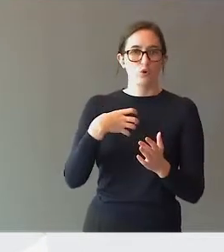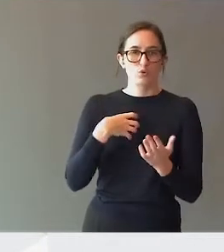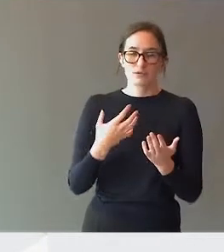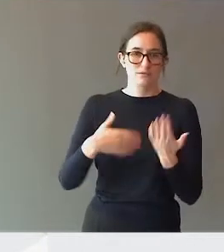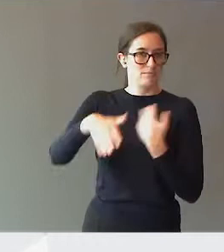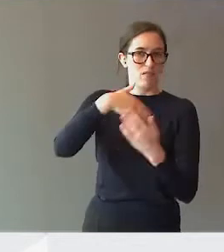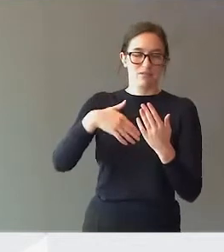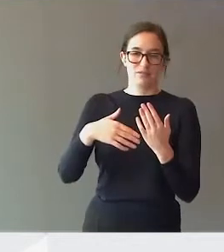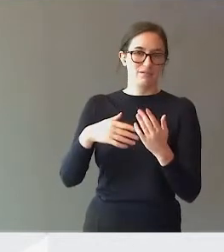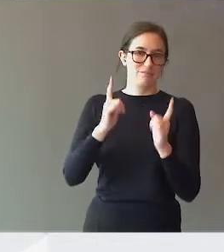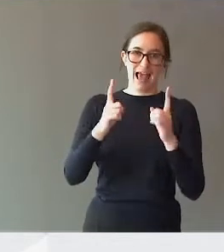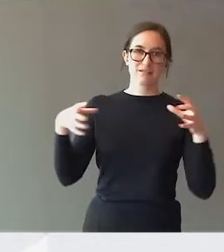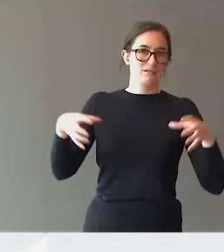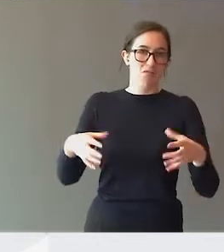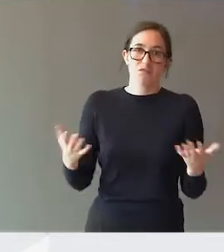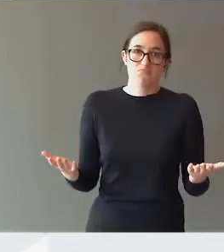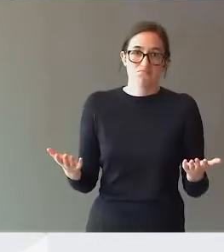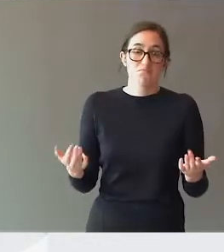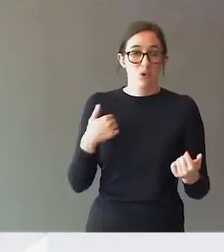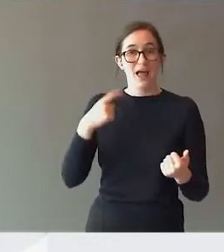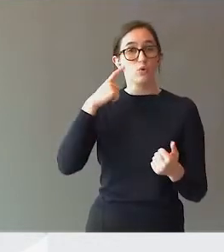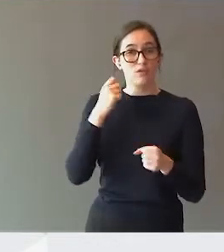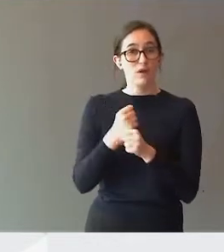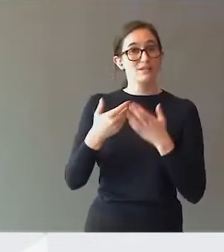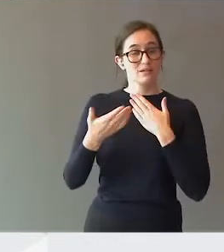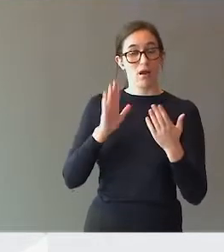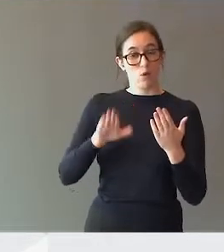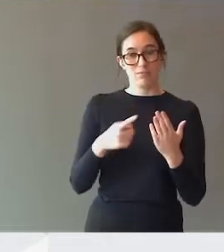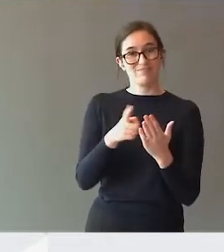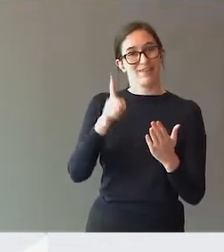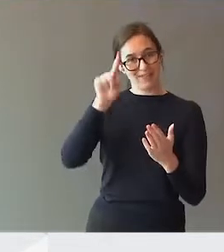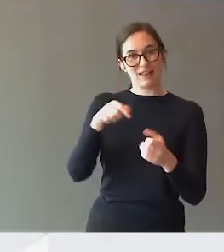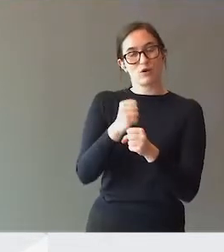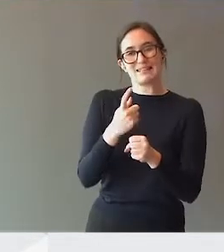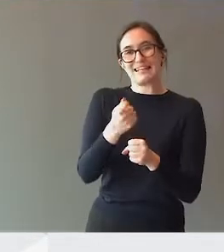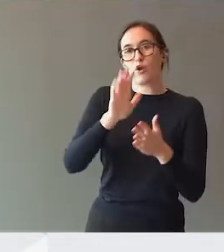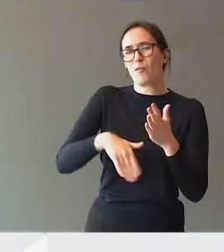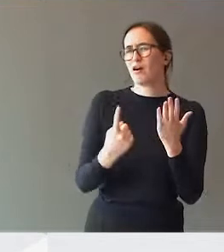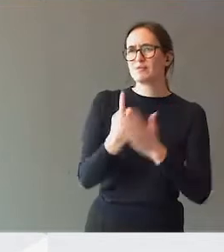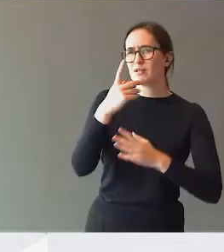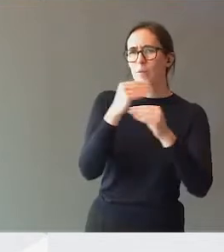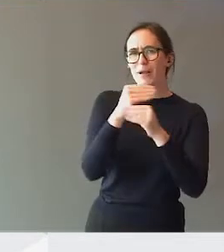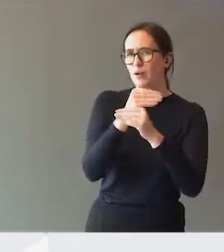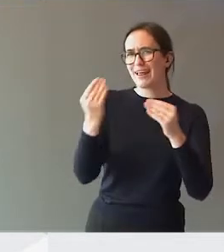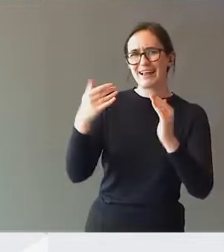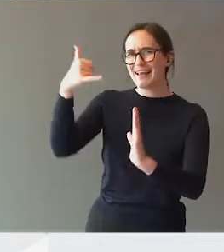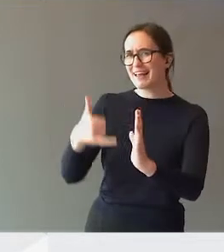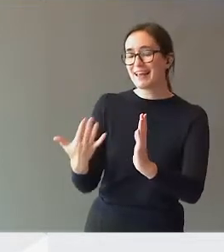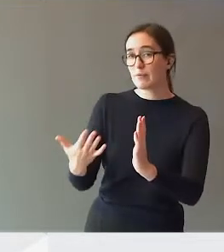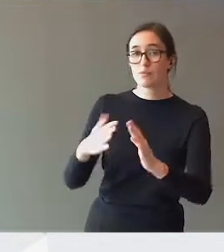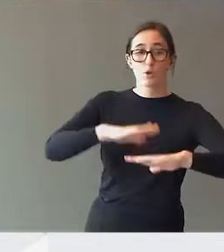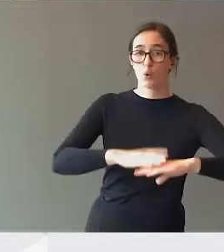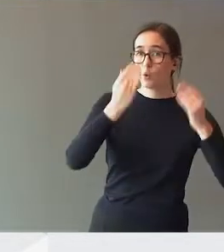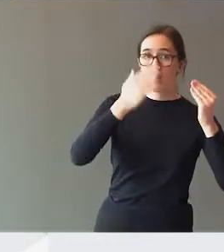lærerstånden, og det tror jeg faktisk er fordi de vet veldig lite om hva spesialpedagogikk er. De har ikke noe spesialpedagogikk i